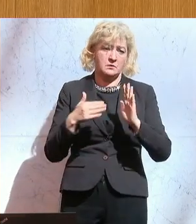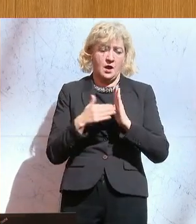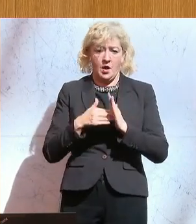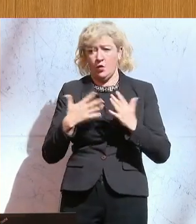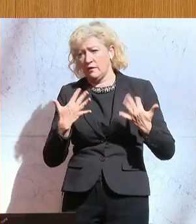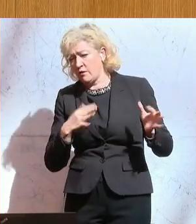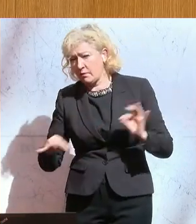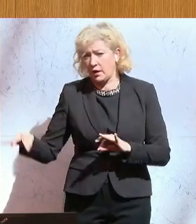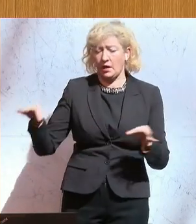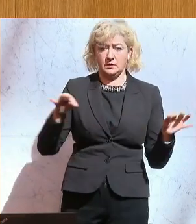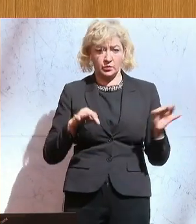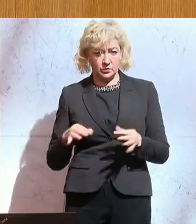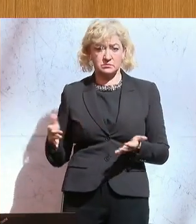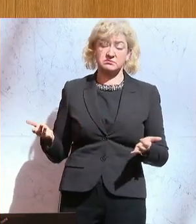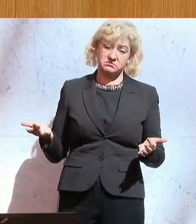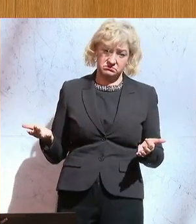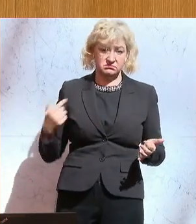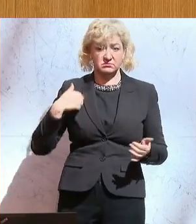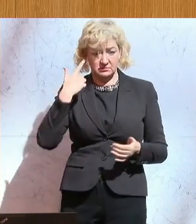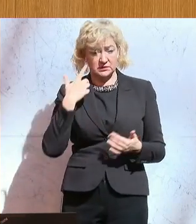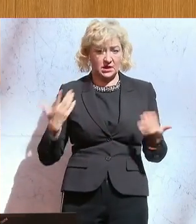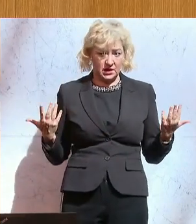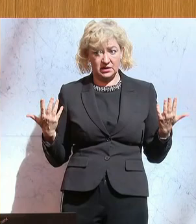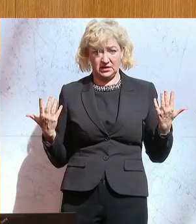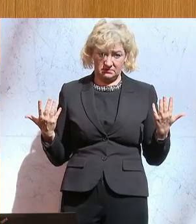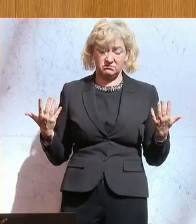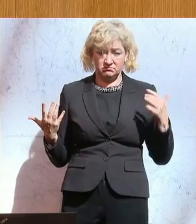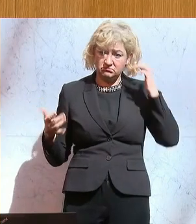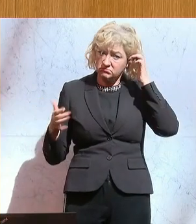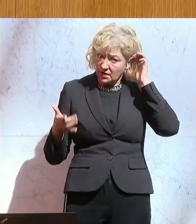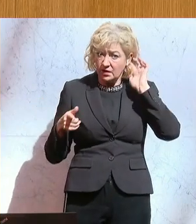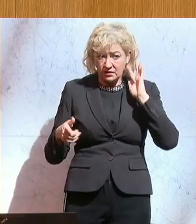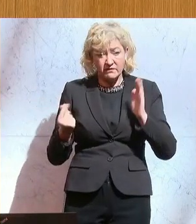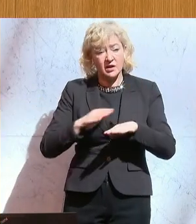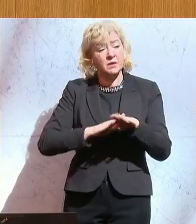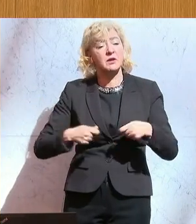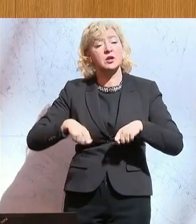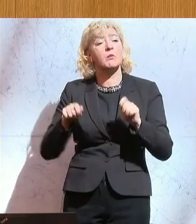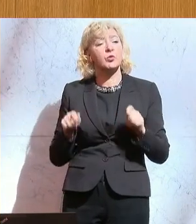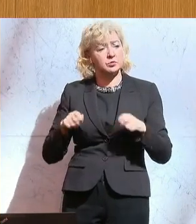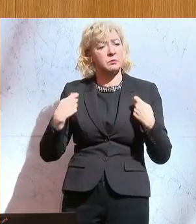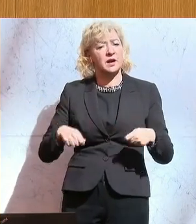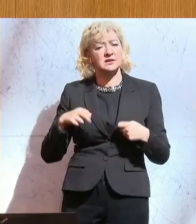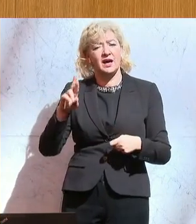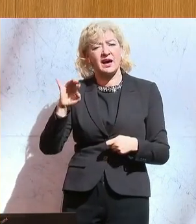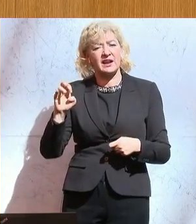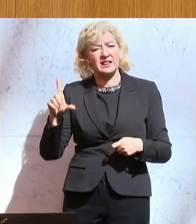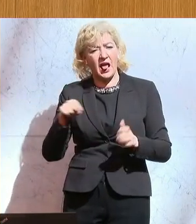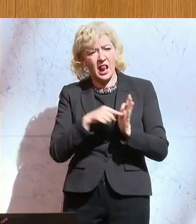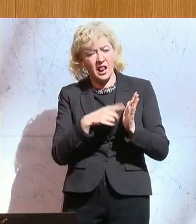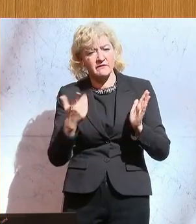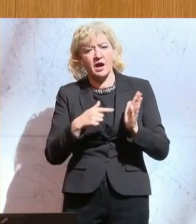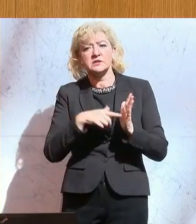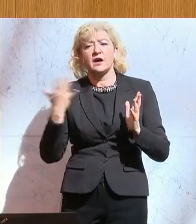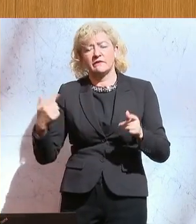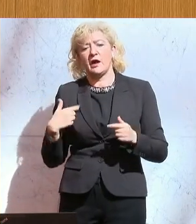Vorkehrungen zu treffen. Und ich denke, das sollte uns spätestens der Fall vom Gemeindebundpräsident Riedl zeigen, wo dann Widmungen immer unter